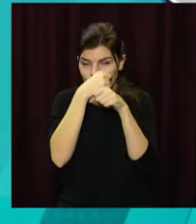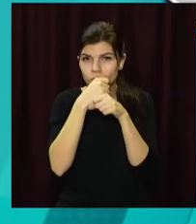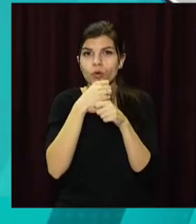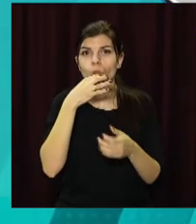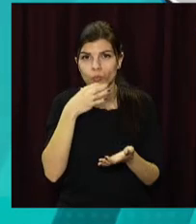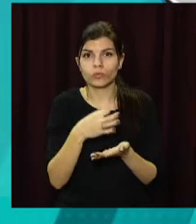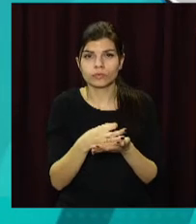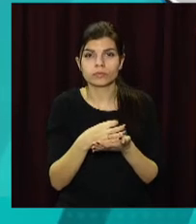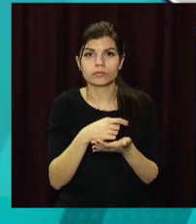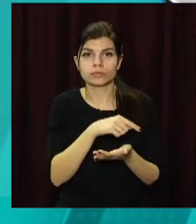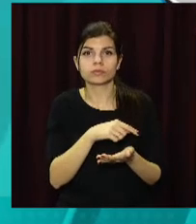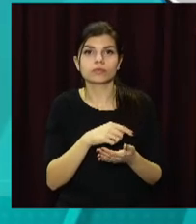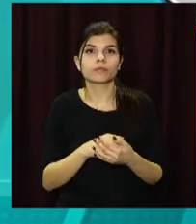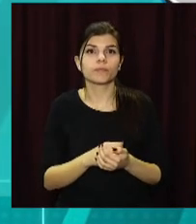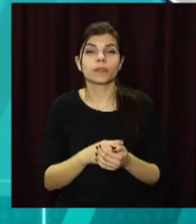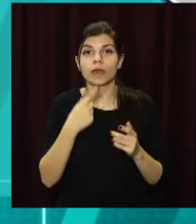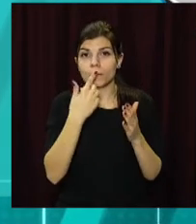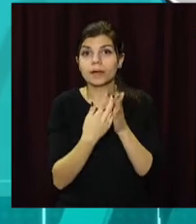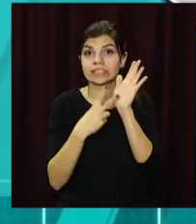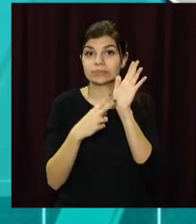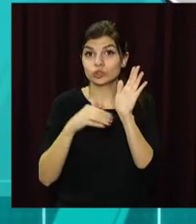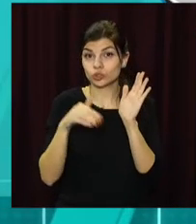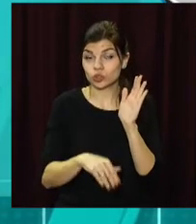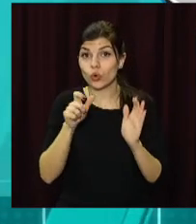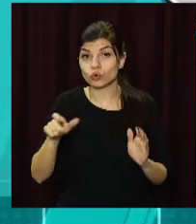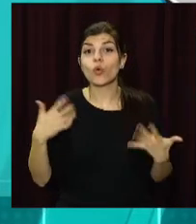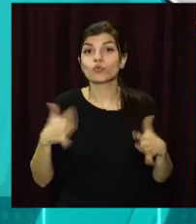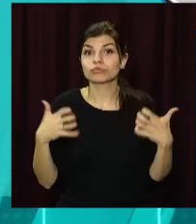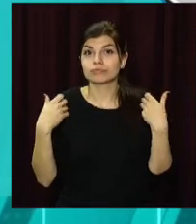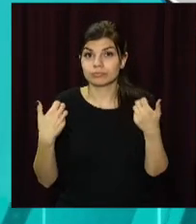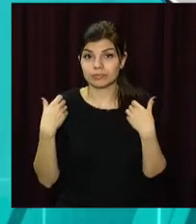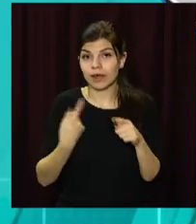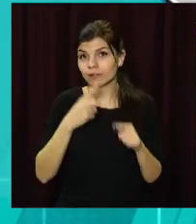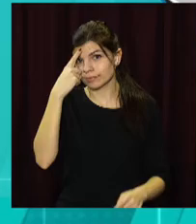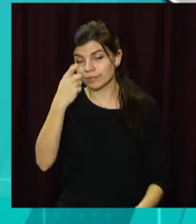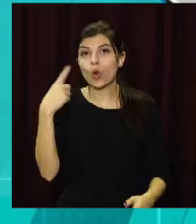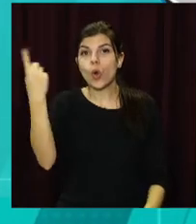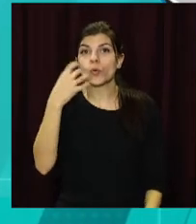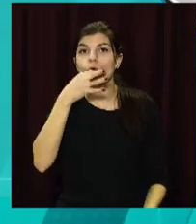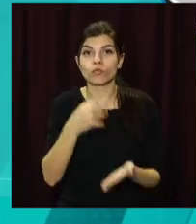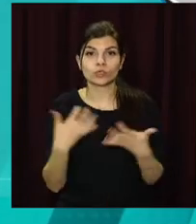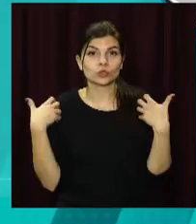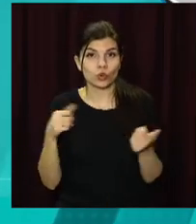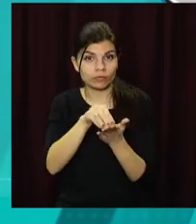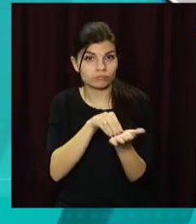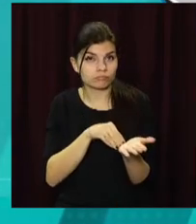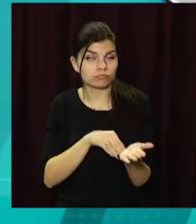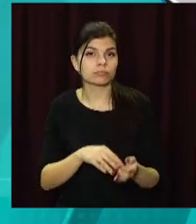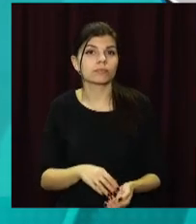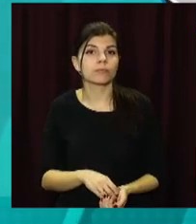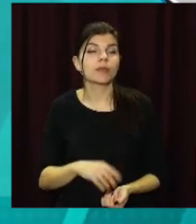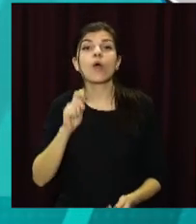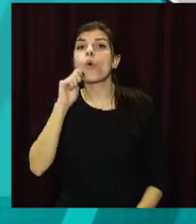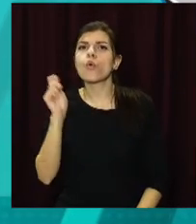підтверджених випадків коронавірусу. З них майже 70 тисяч людей вже одужали, повідомляють в обласному департаменті охорони здоров'я.